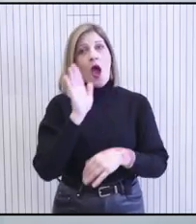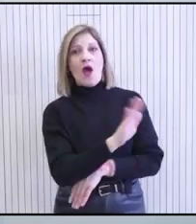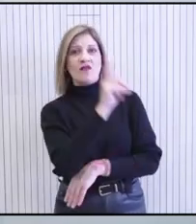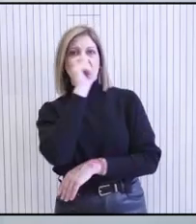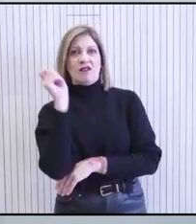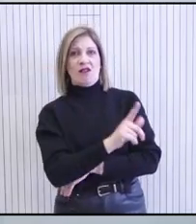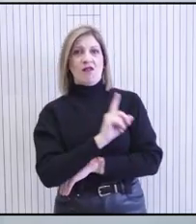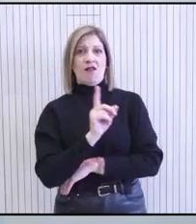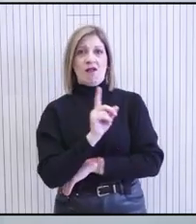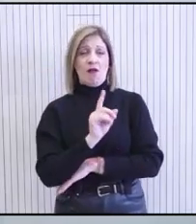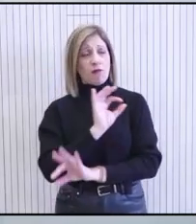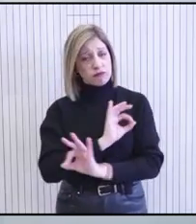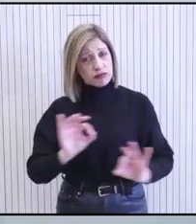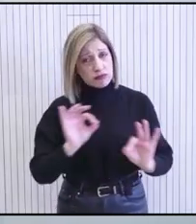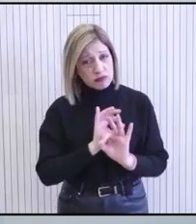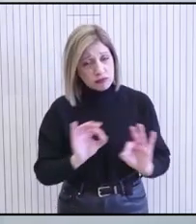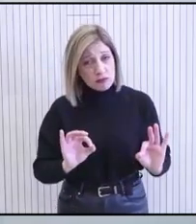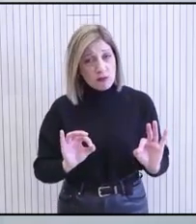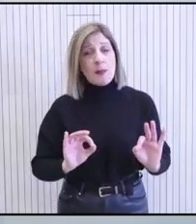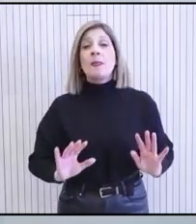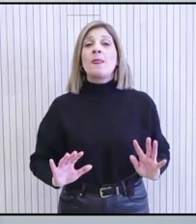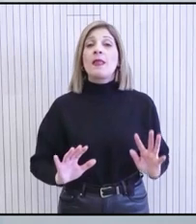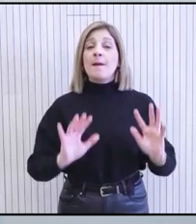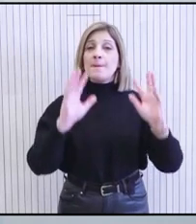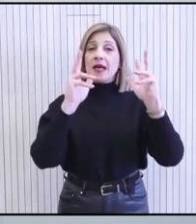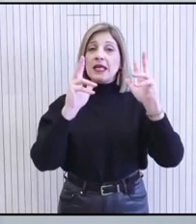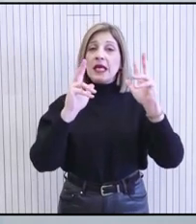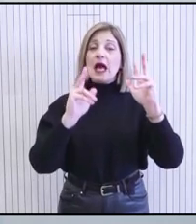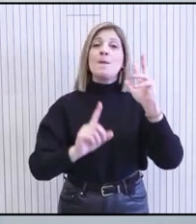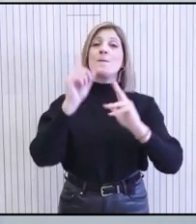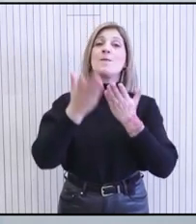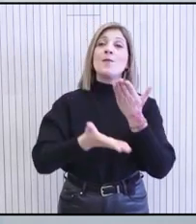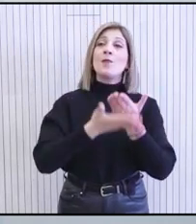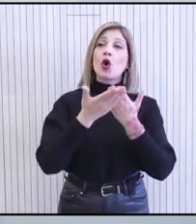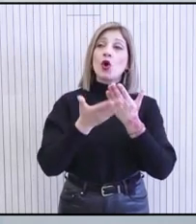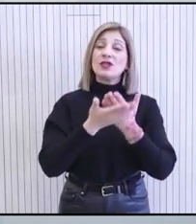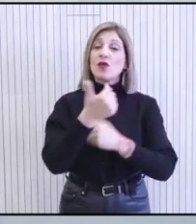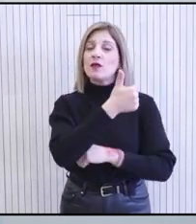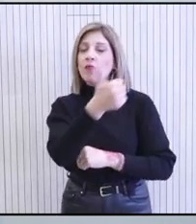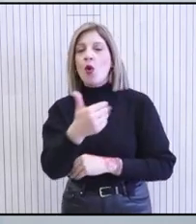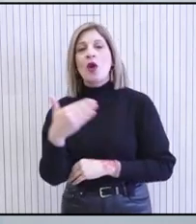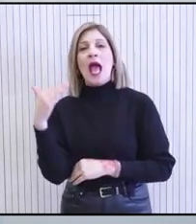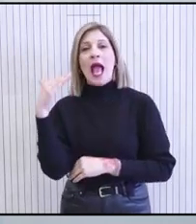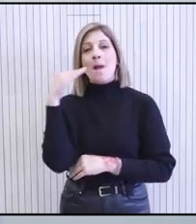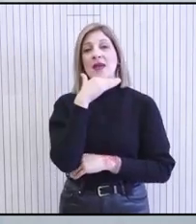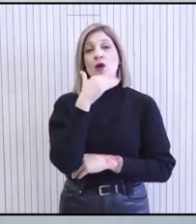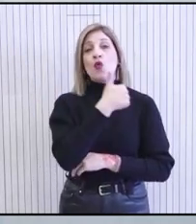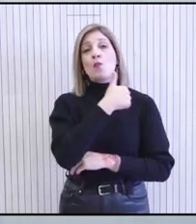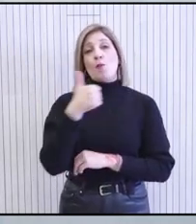αποσυμφόρηση των ΤΑΕΠ και σήμερα. Κατά τη διάρκεια της απεργίας τα ΤΑΕΠ θα εξυπηρετούν από κλειστικά τα επίγοντα περιστατικά